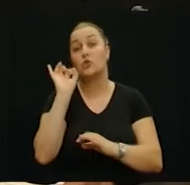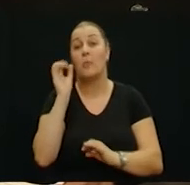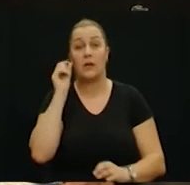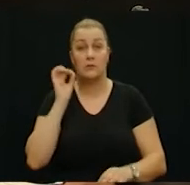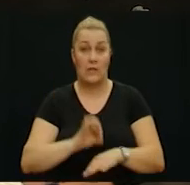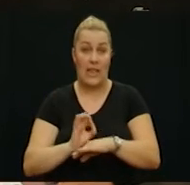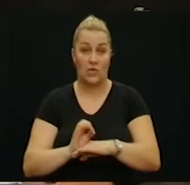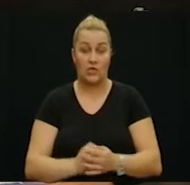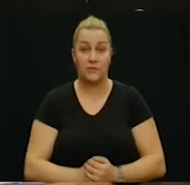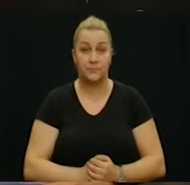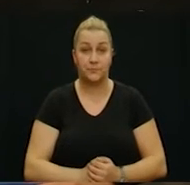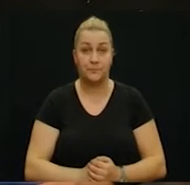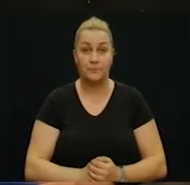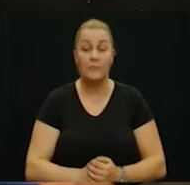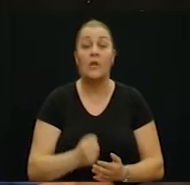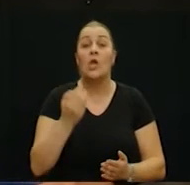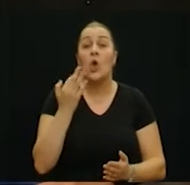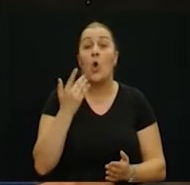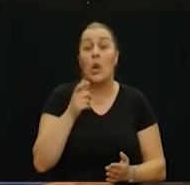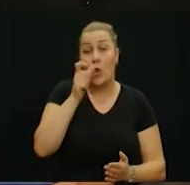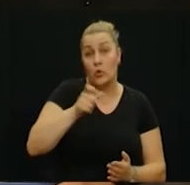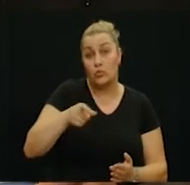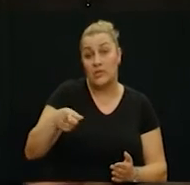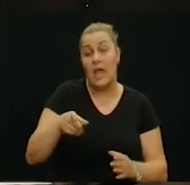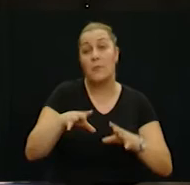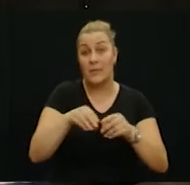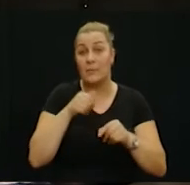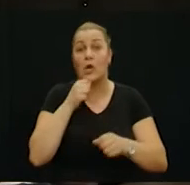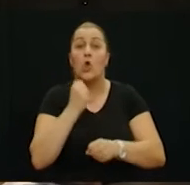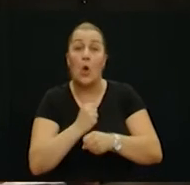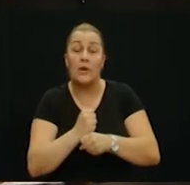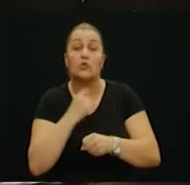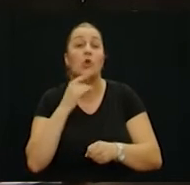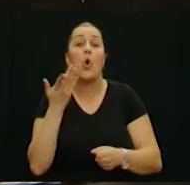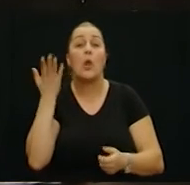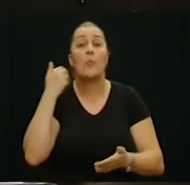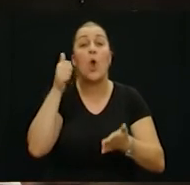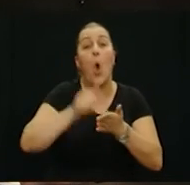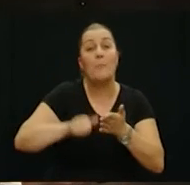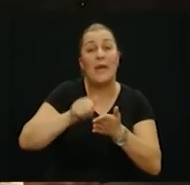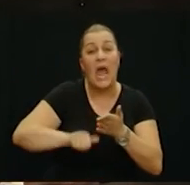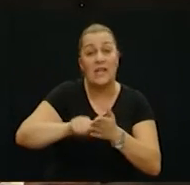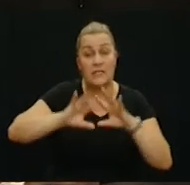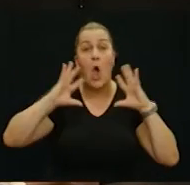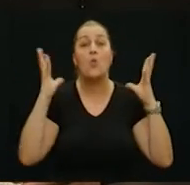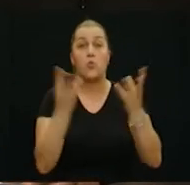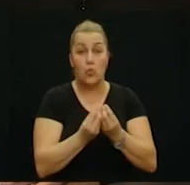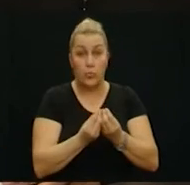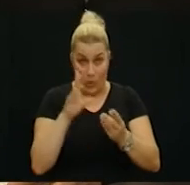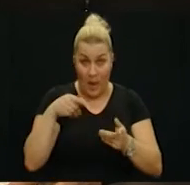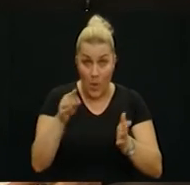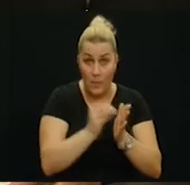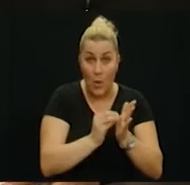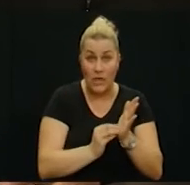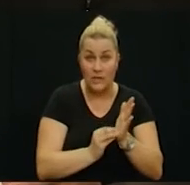Doktore, koliko je u to vrijeme ranjenika primjeno i obrađeno u Vukovarskoj bolunci i koliko je operacija obavljena? Imamo li i taj podatak?